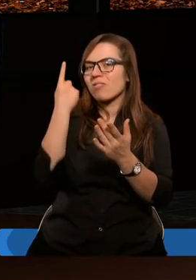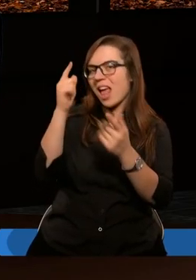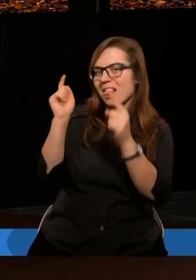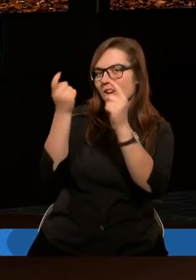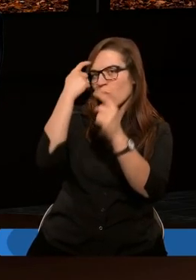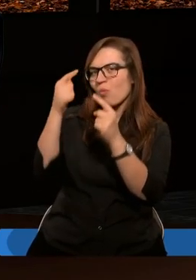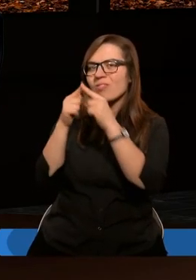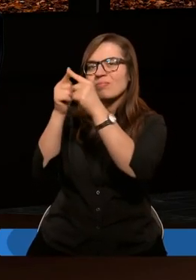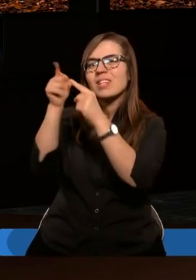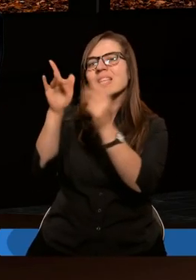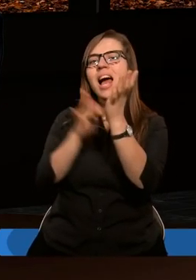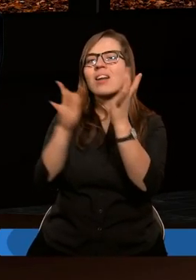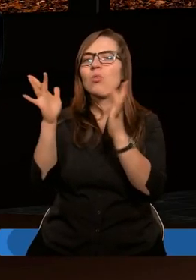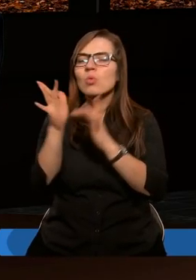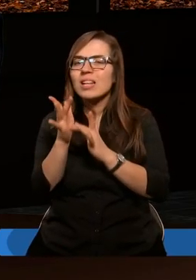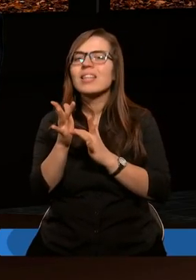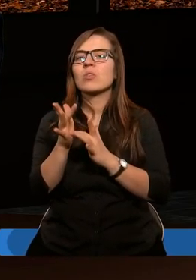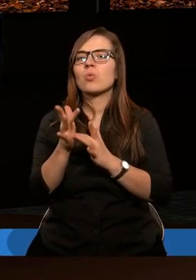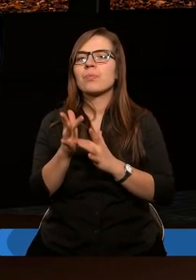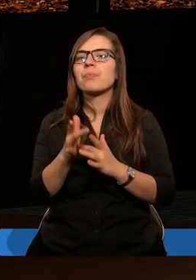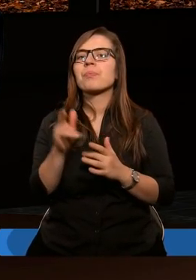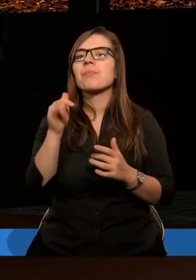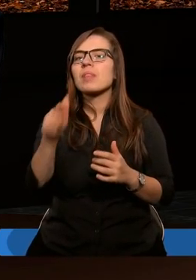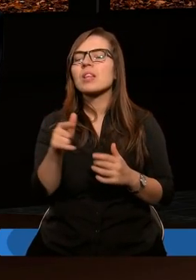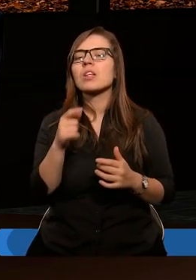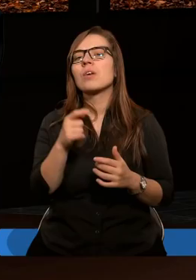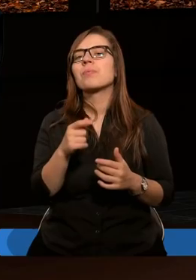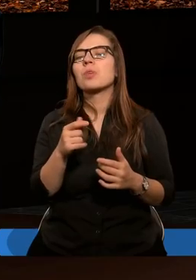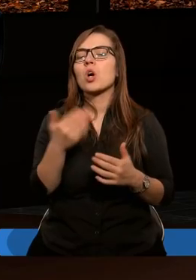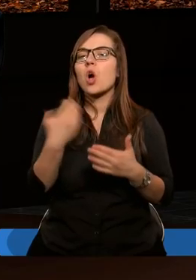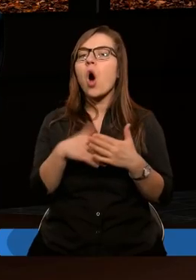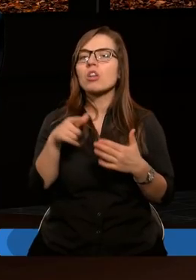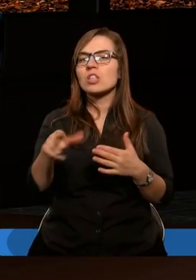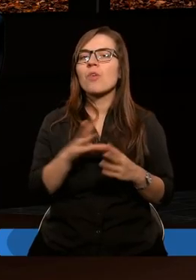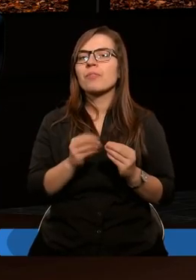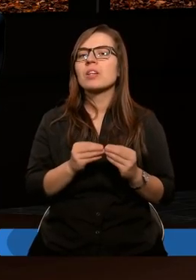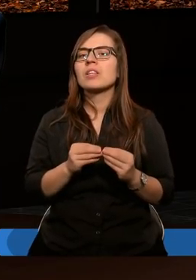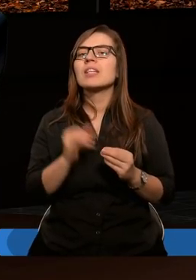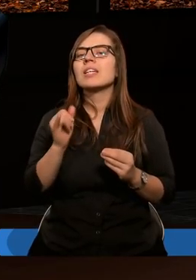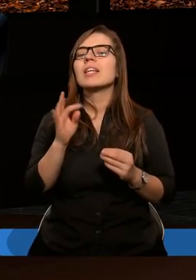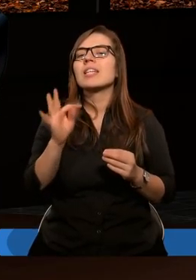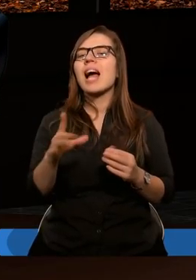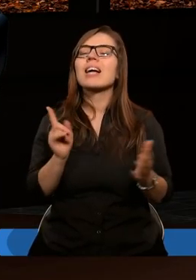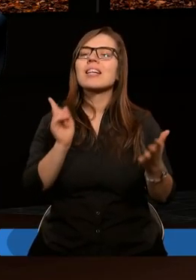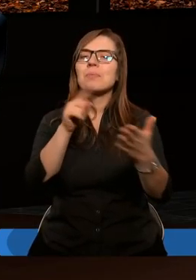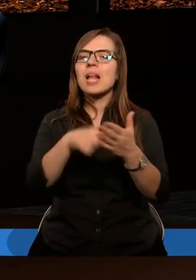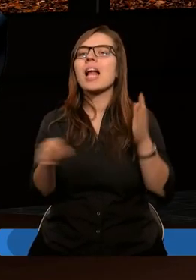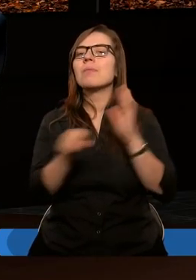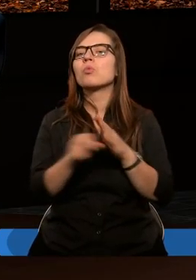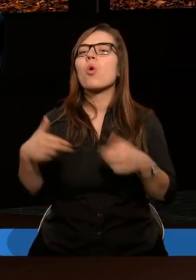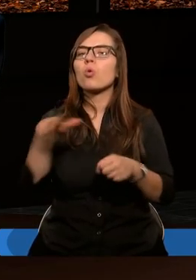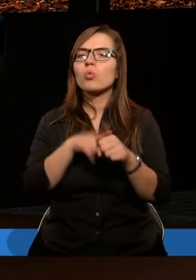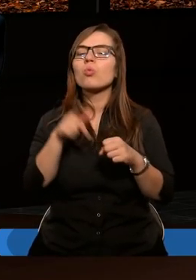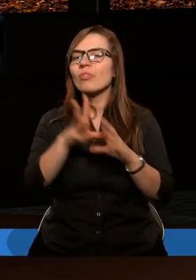Chrystus. I to greckie słowo telos jest nie tyle końcem, co takim celem, do